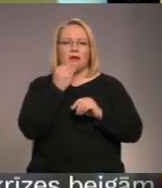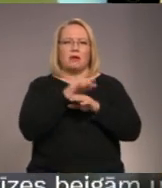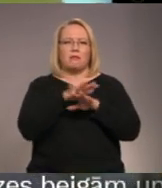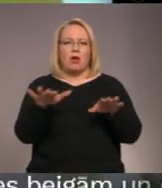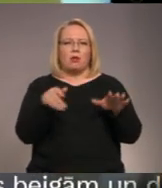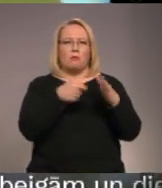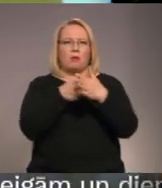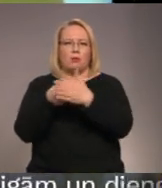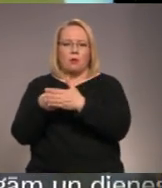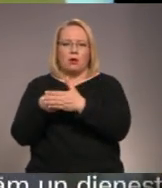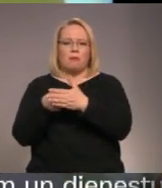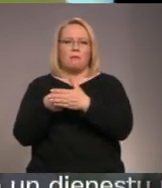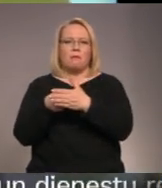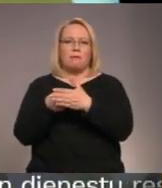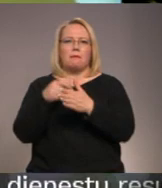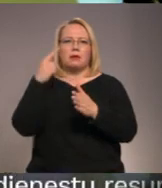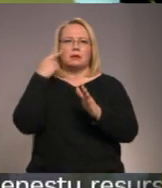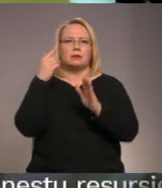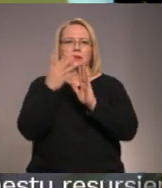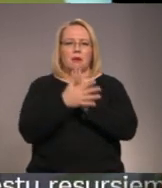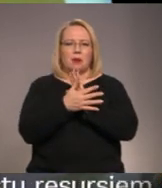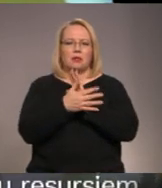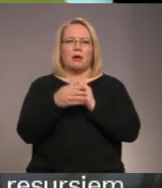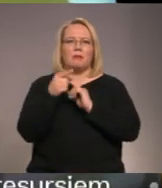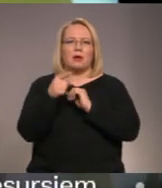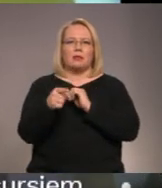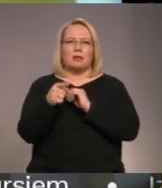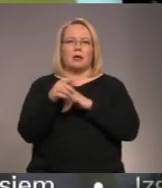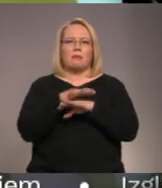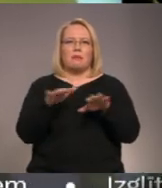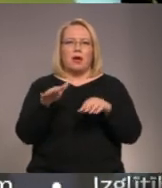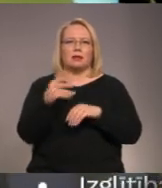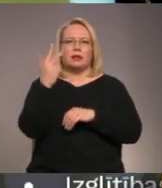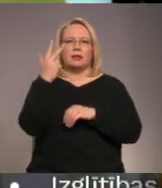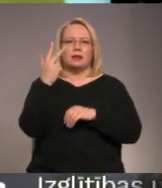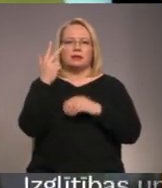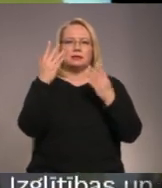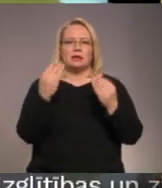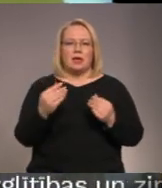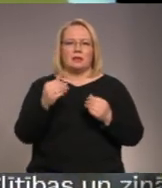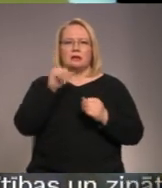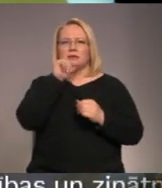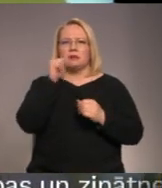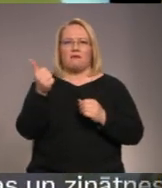un varoja. Sapratām, ka viņi vairāk kā trīs dienas īsti nevar nodrošināt šo te,